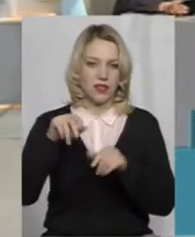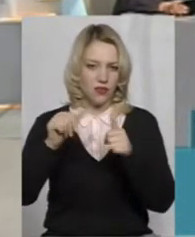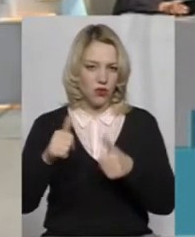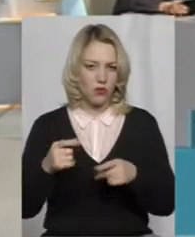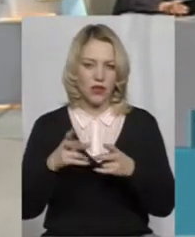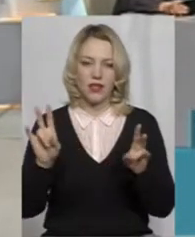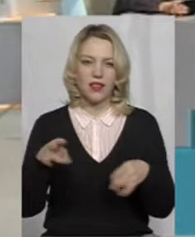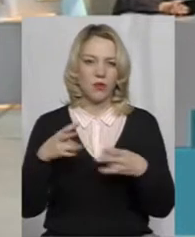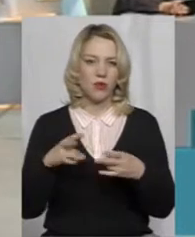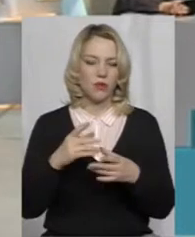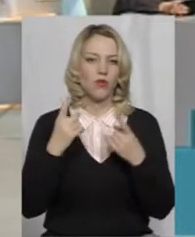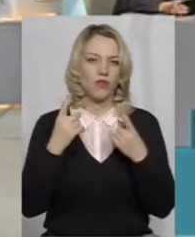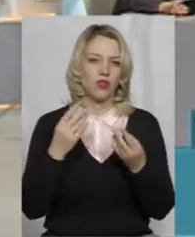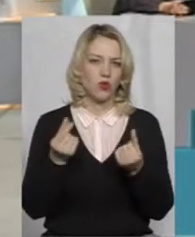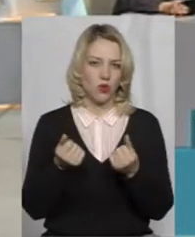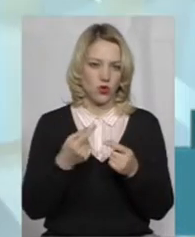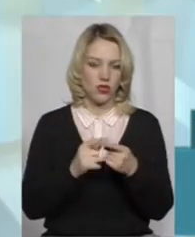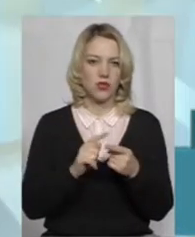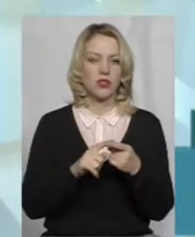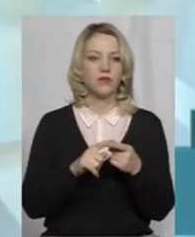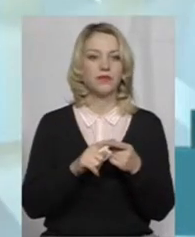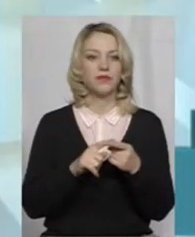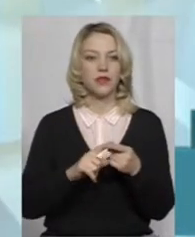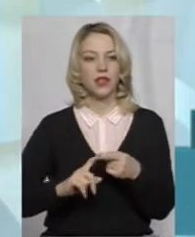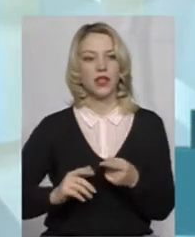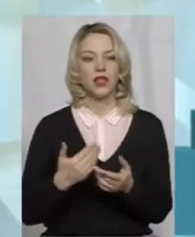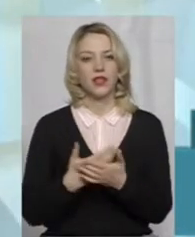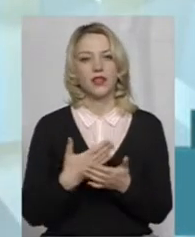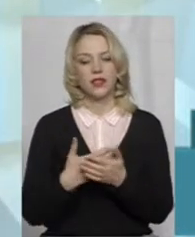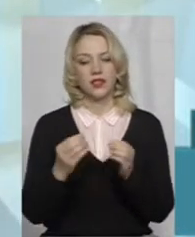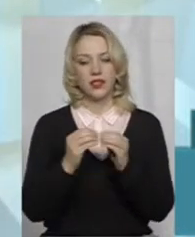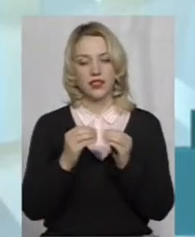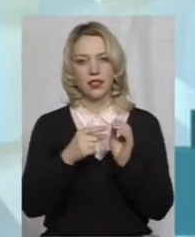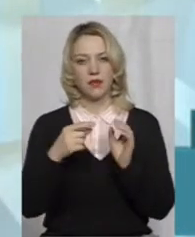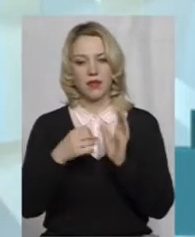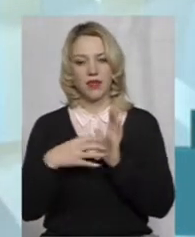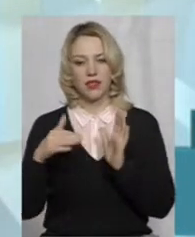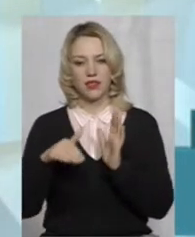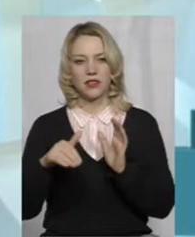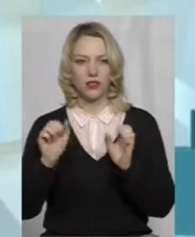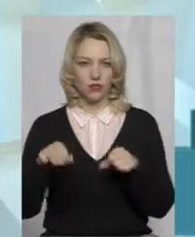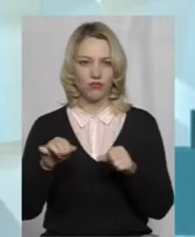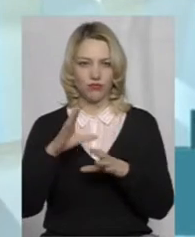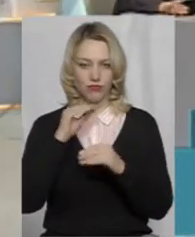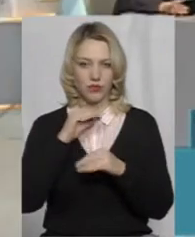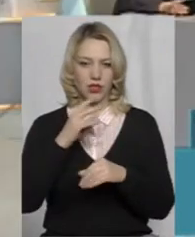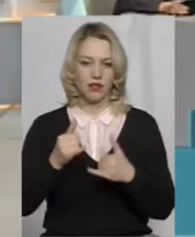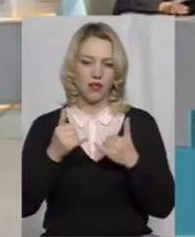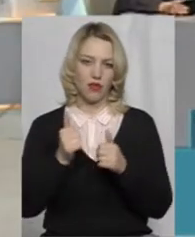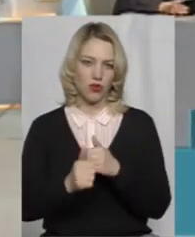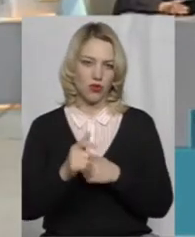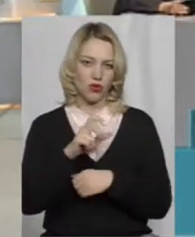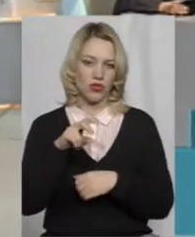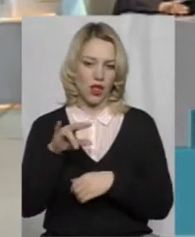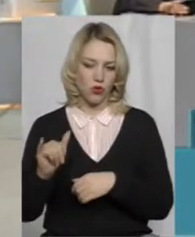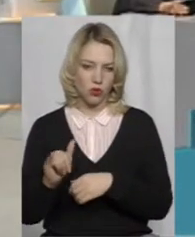коштів. Це зараз десь 10-15 тисяч гривень можна обійтися для кожного кінозалу.